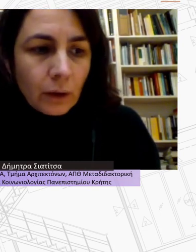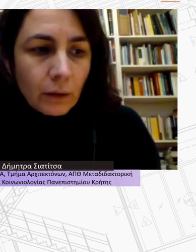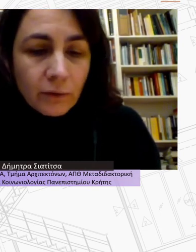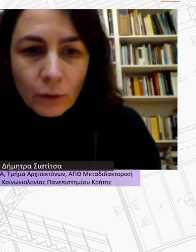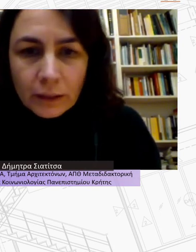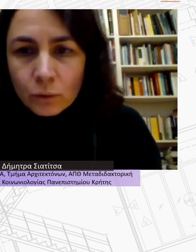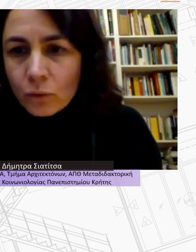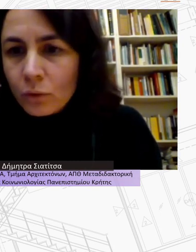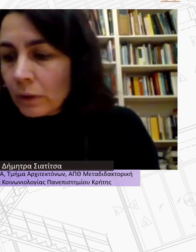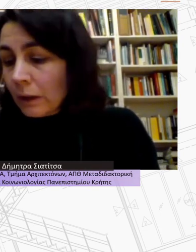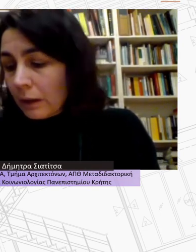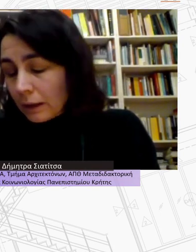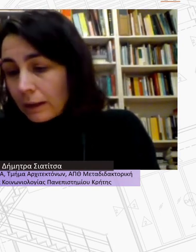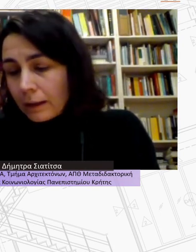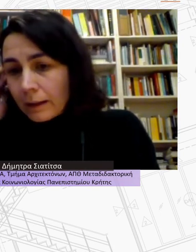Βερολίνο.